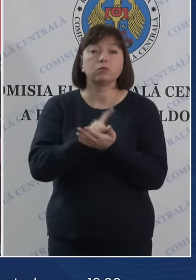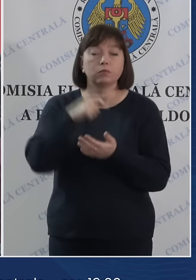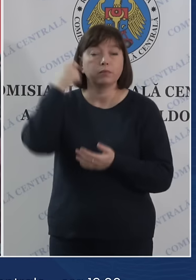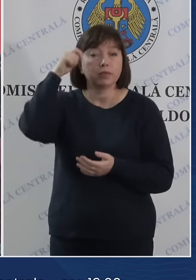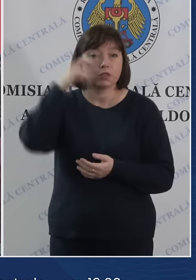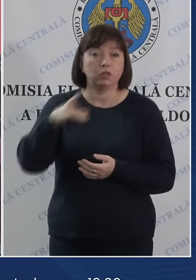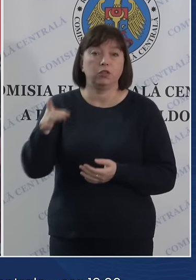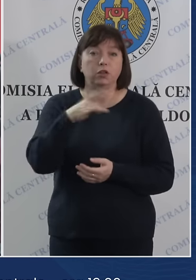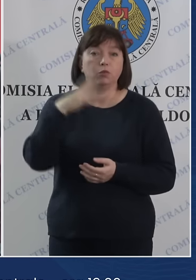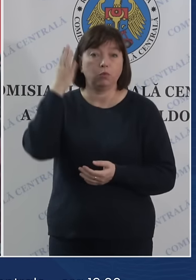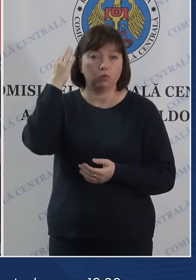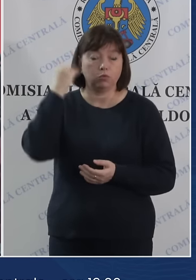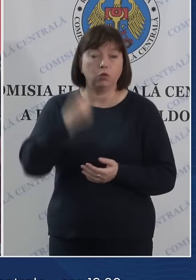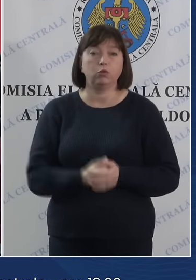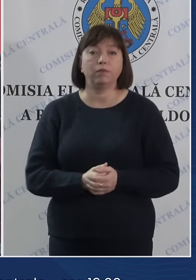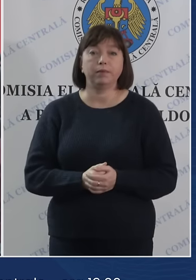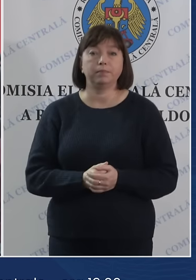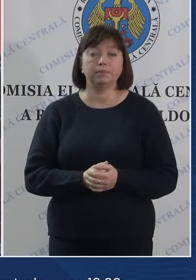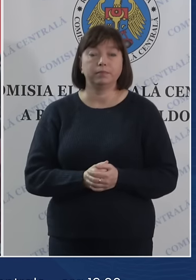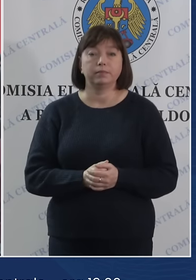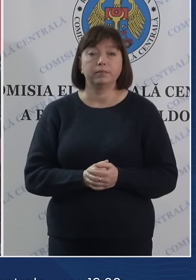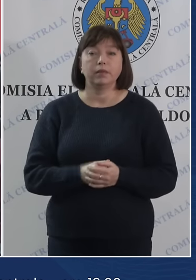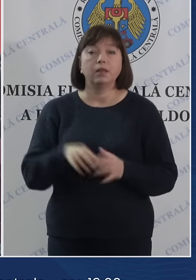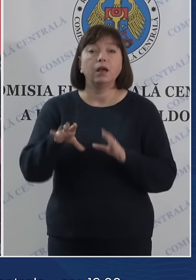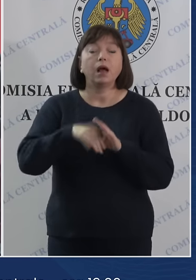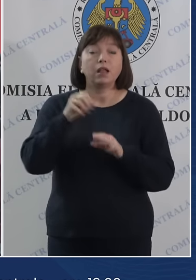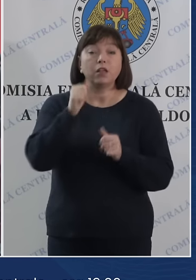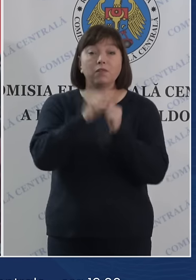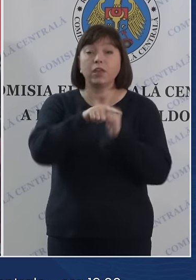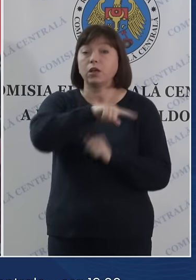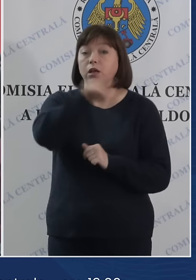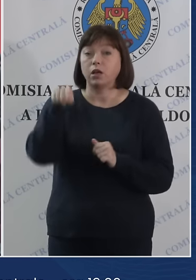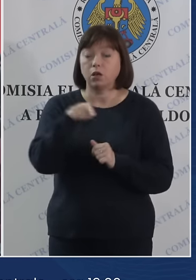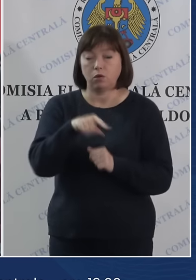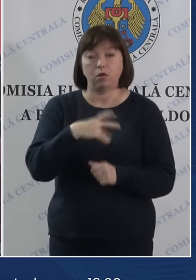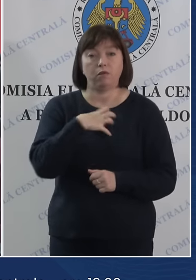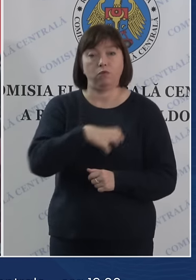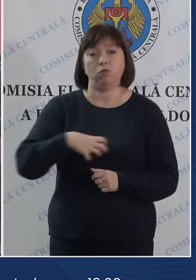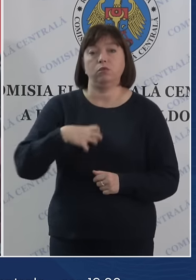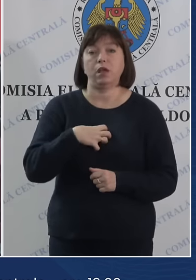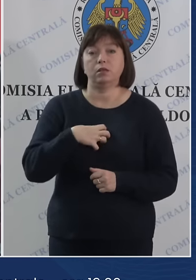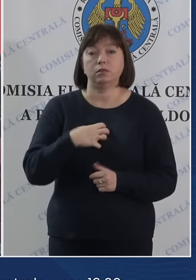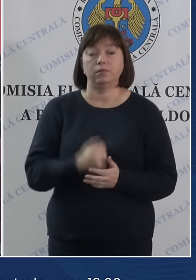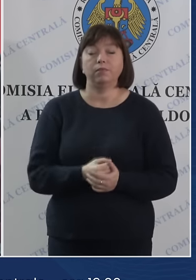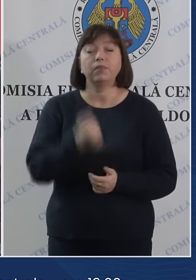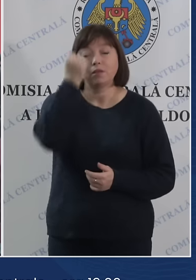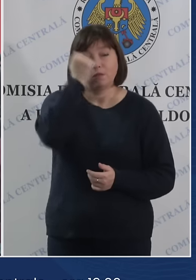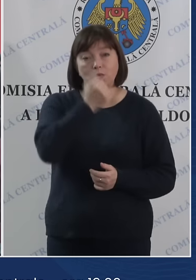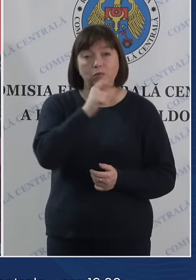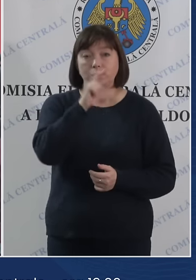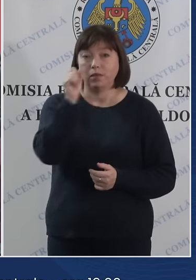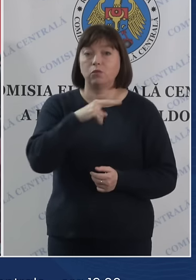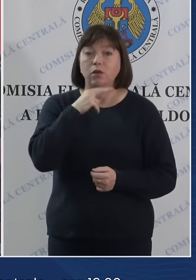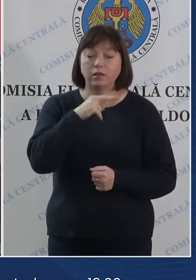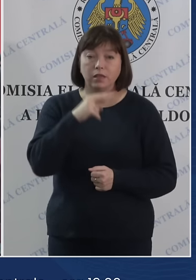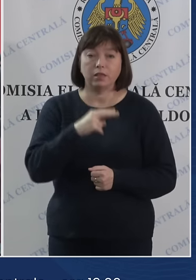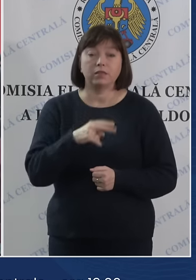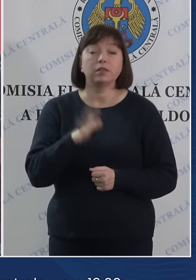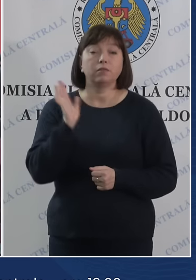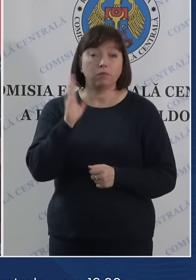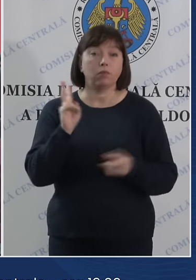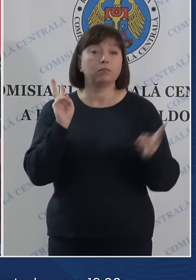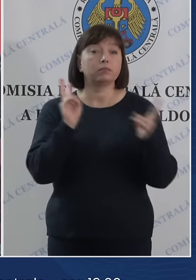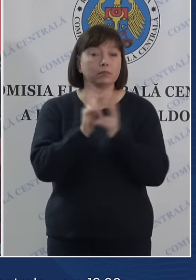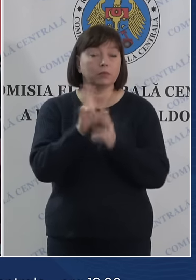al Republicii Moldova. Alegerea fiecărui dintre noi contează. Vă mulțumim pentru atenție și vom